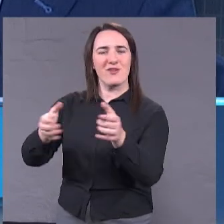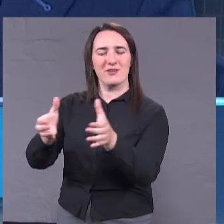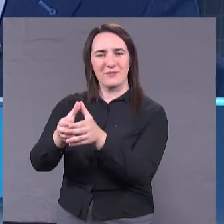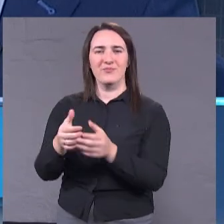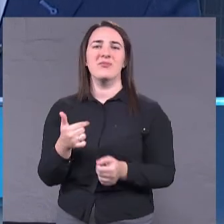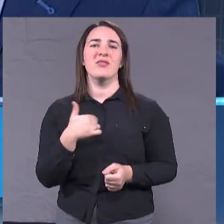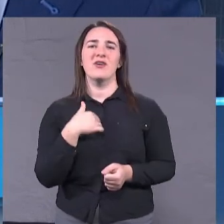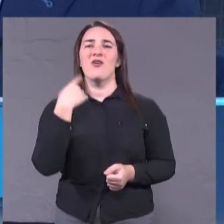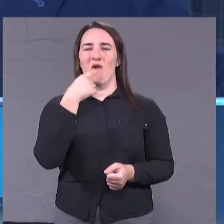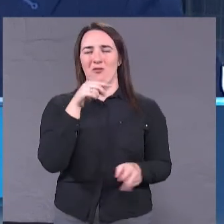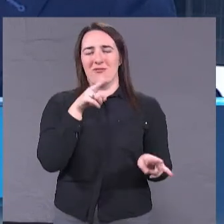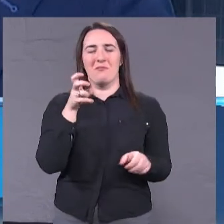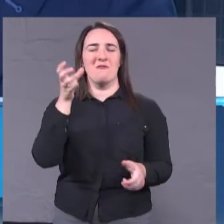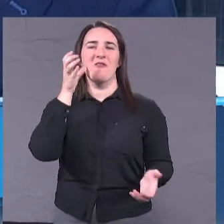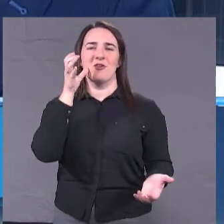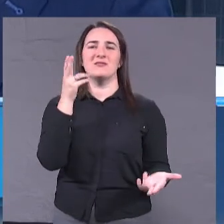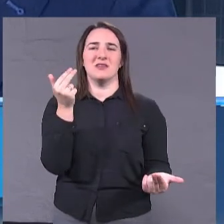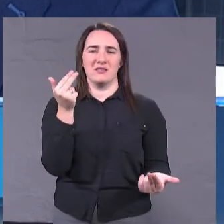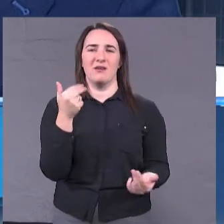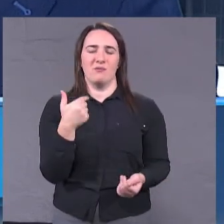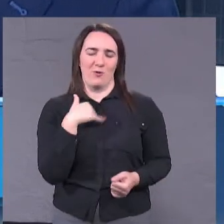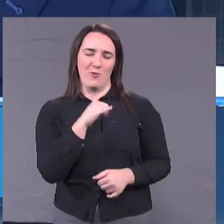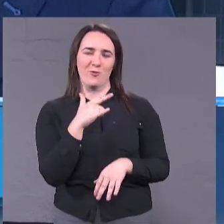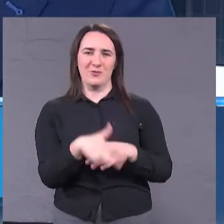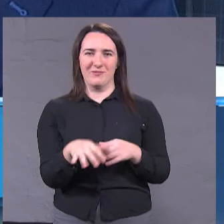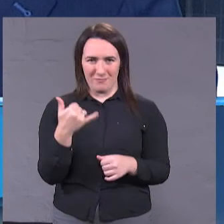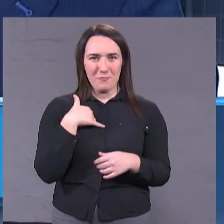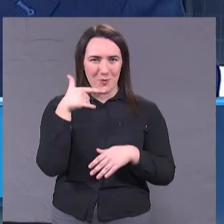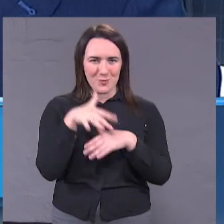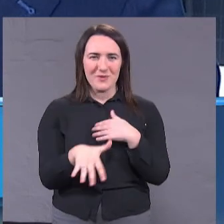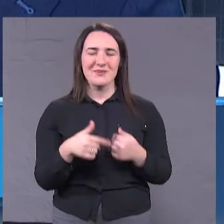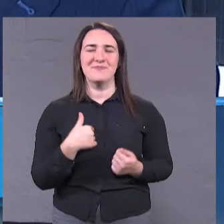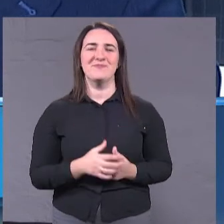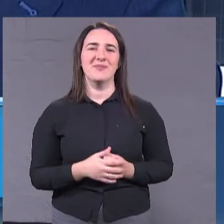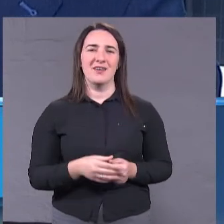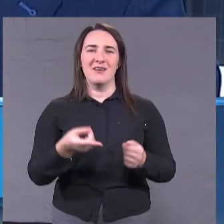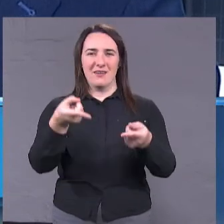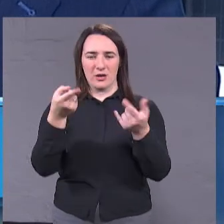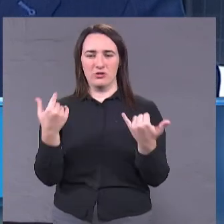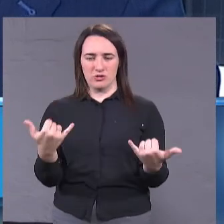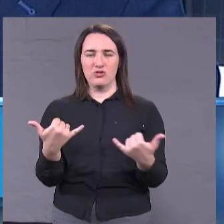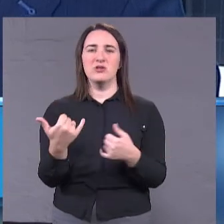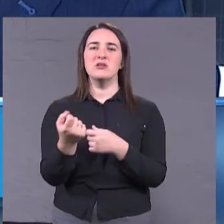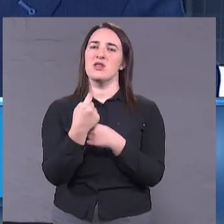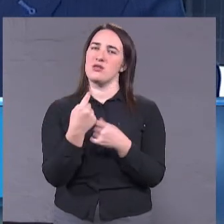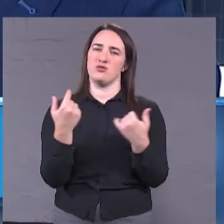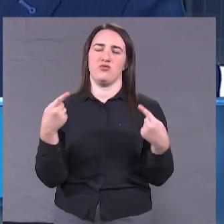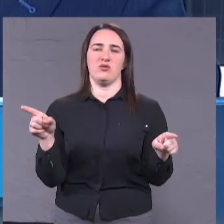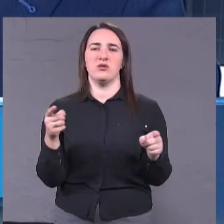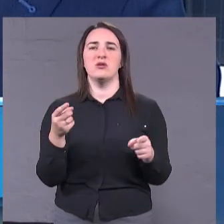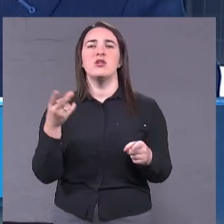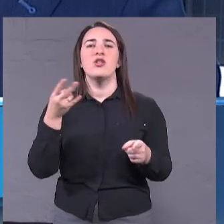философськи, но… Я розумію вас так, да. …вы понимаєте, да, що… Настоящее задача совершенно другая – создати комфорт